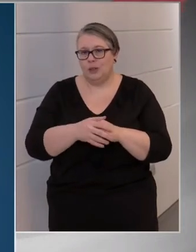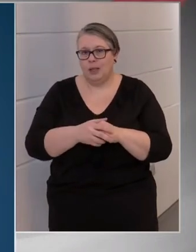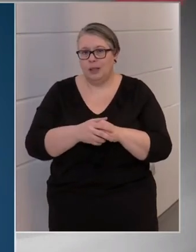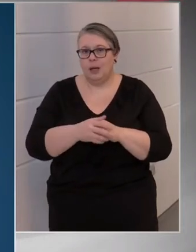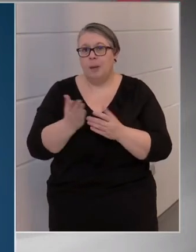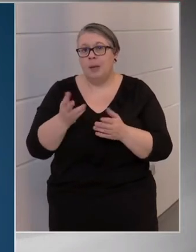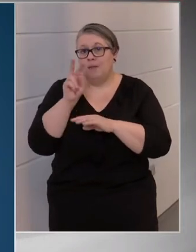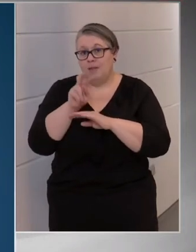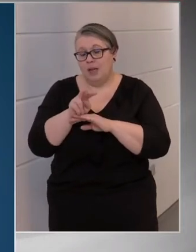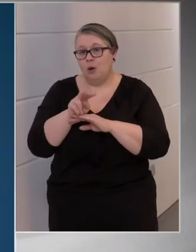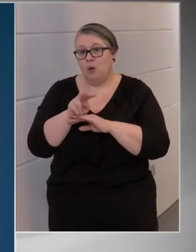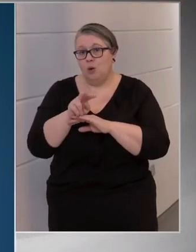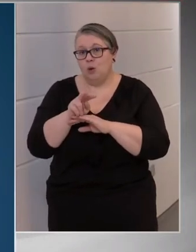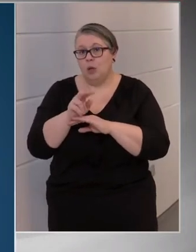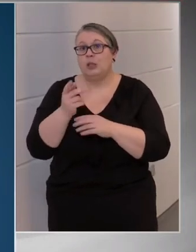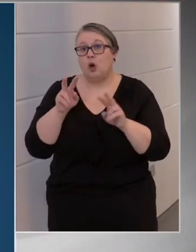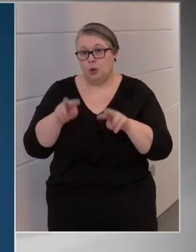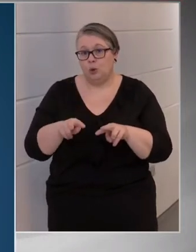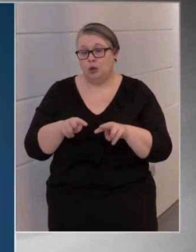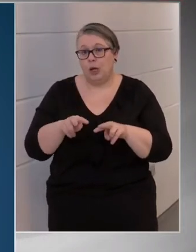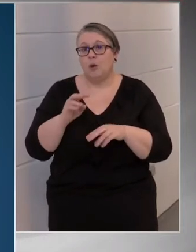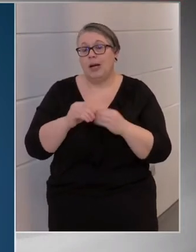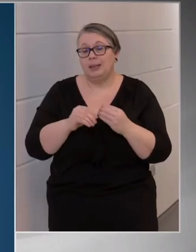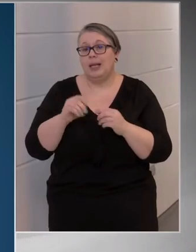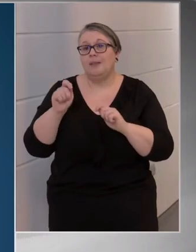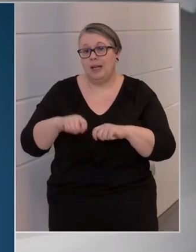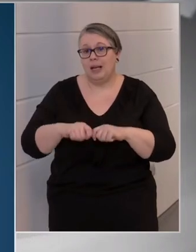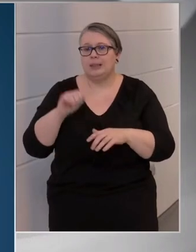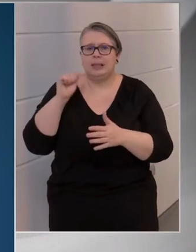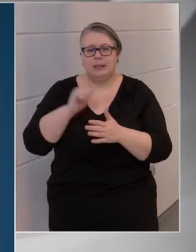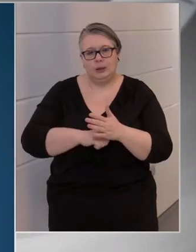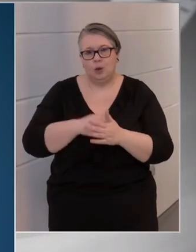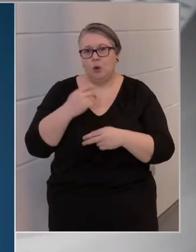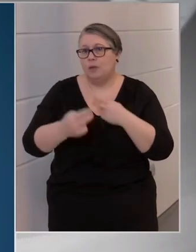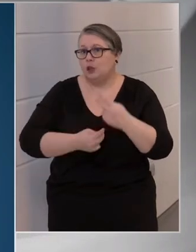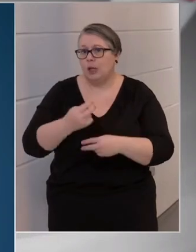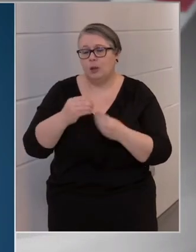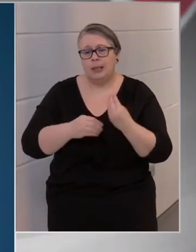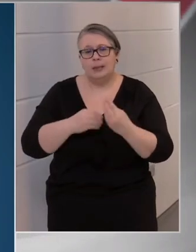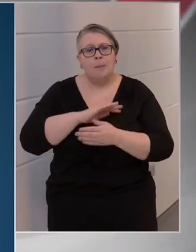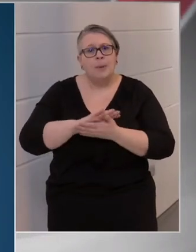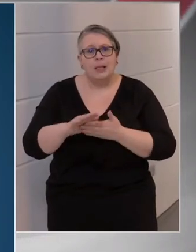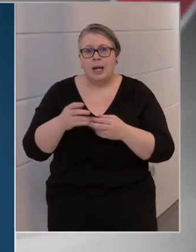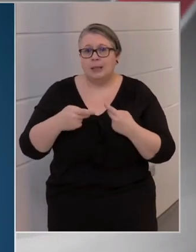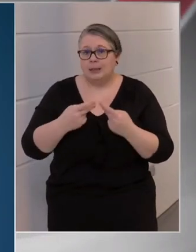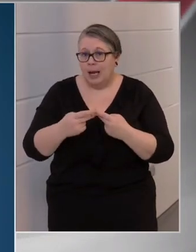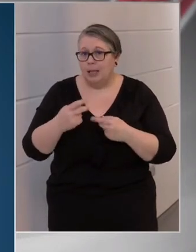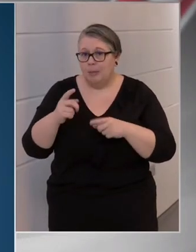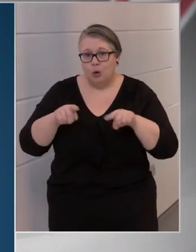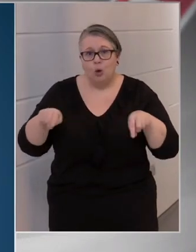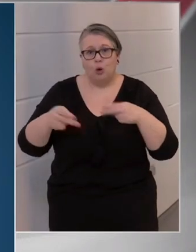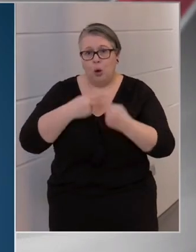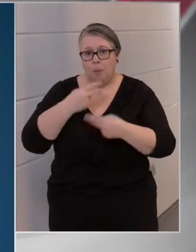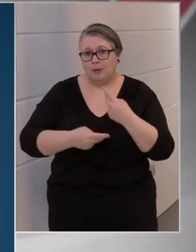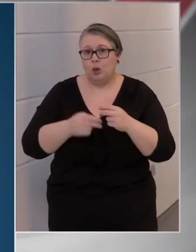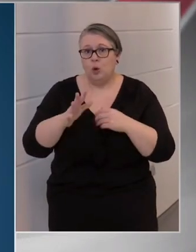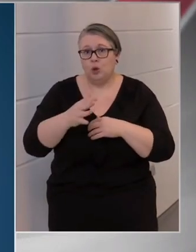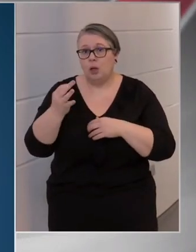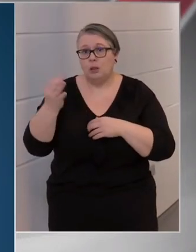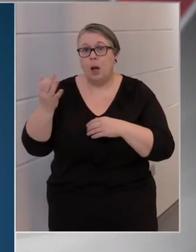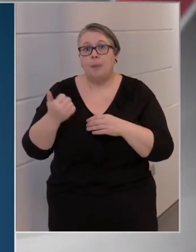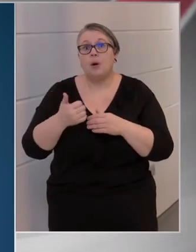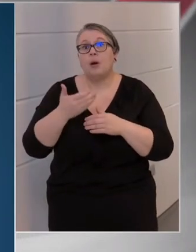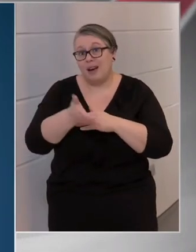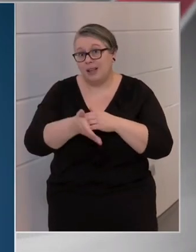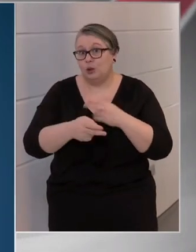mi figyelünk arra, és a hatóságok ezért végeznek szigorú vizsgálatot, és ezért vizsgálnak meg minden szállítmányt, akár 5-6 napig is,